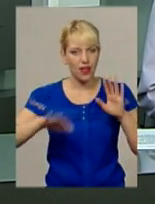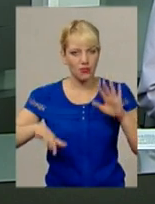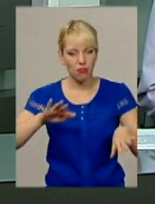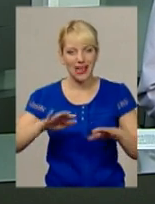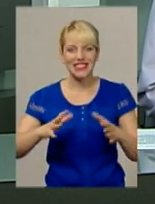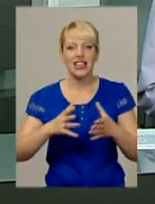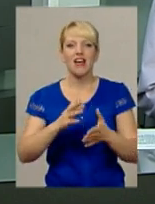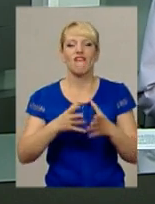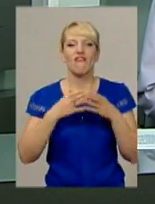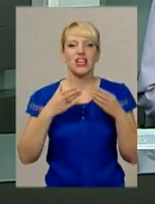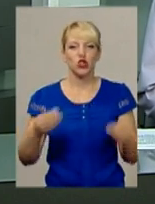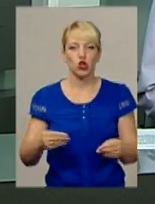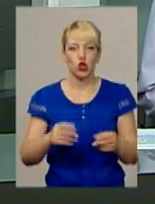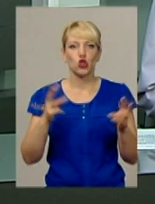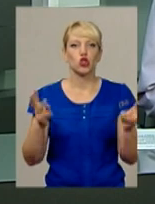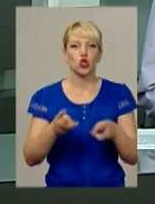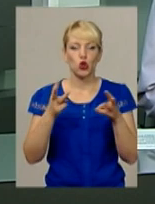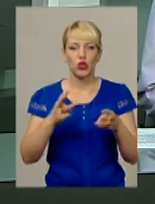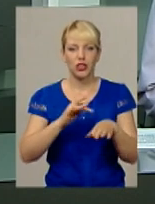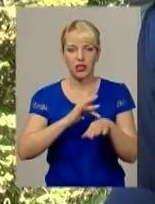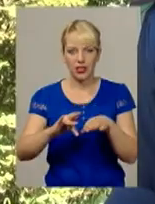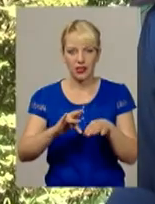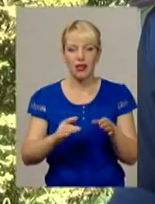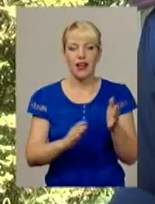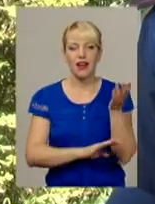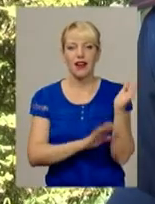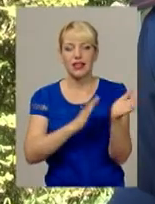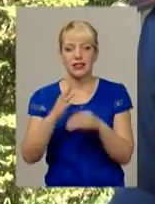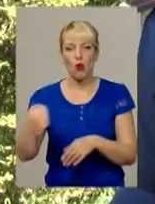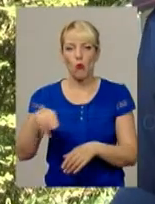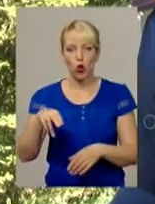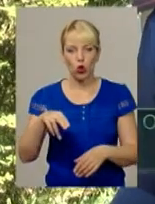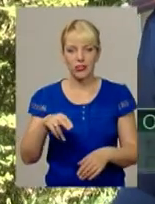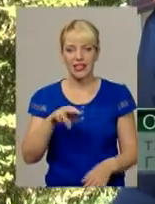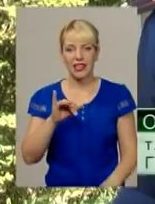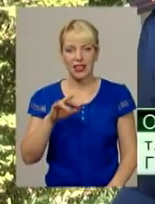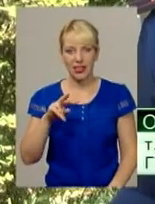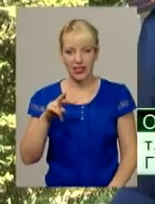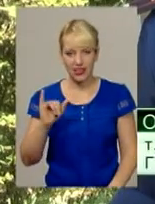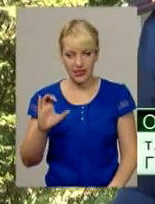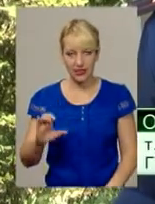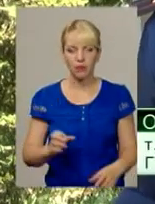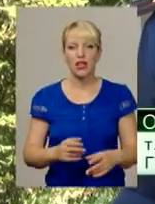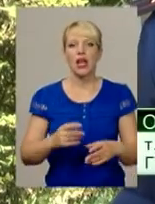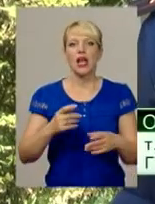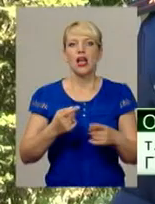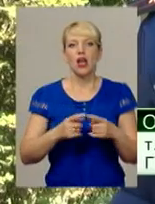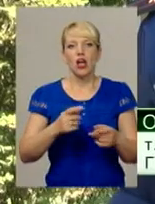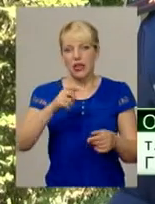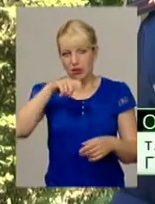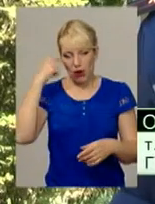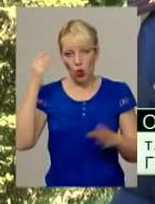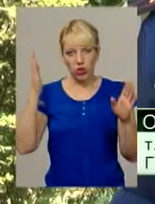гектарів лісу у Полонському районі. У зв'язку із утриманням сухої спекотної погоди Державна служба України з